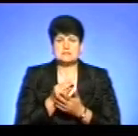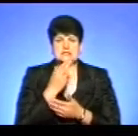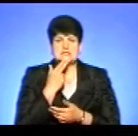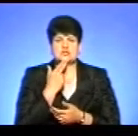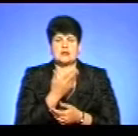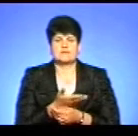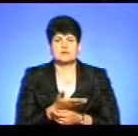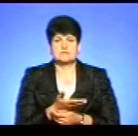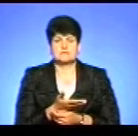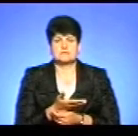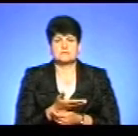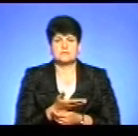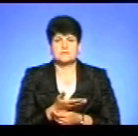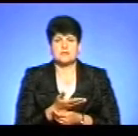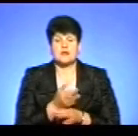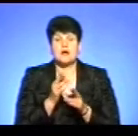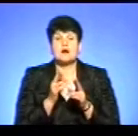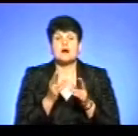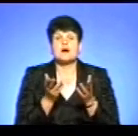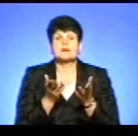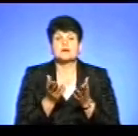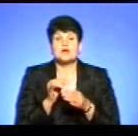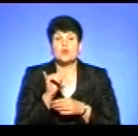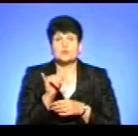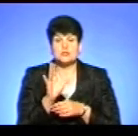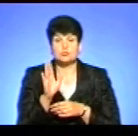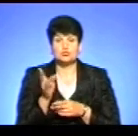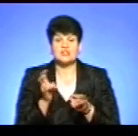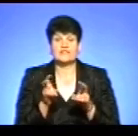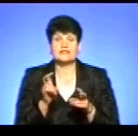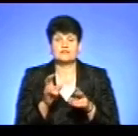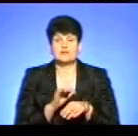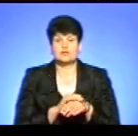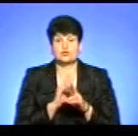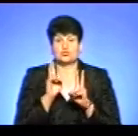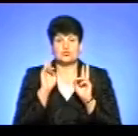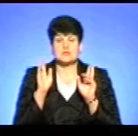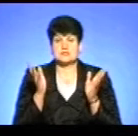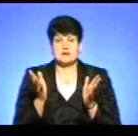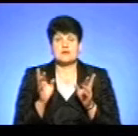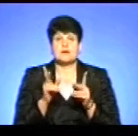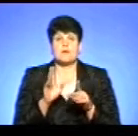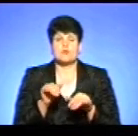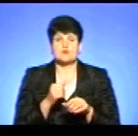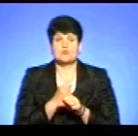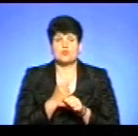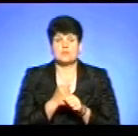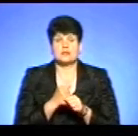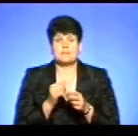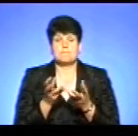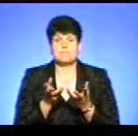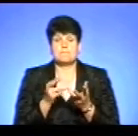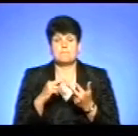червень. Але яке в них буде відвідування фактично, ніхто не знає. Тобто як потім робити ці